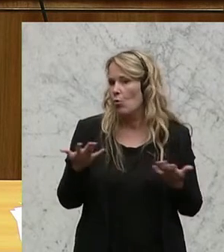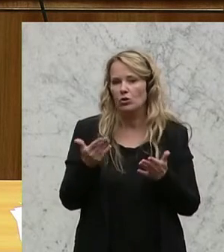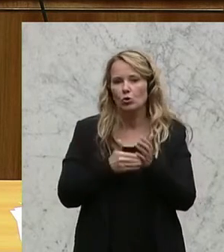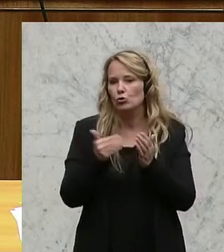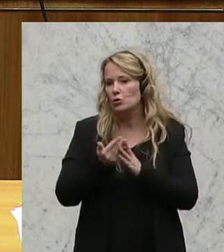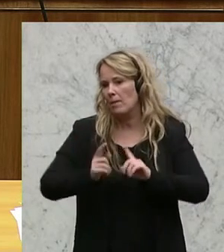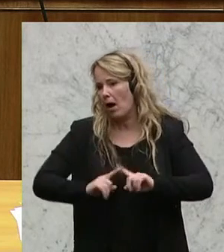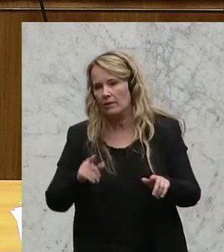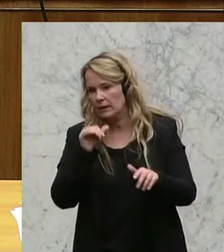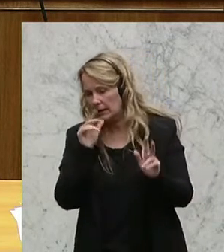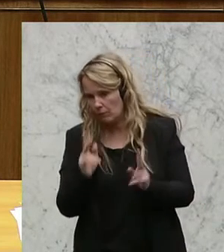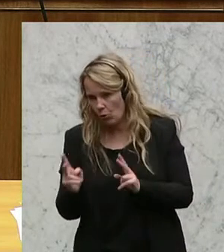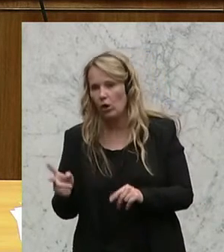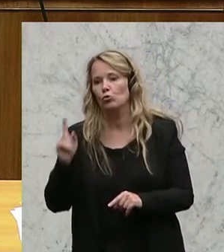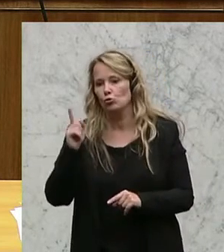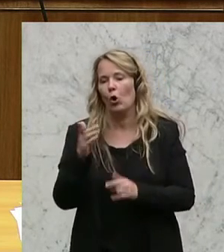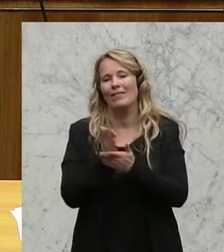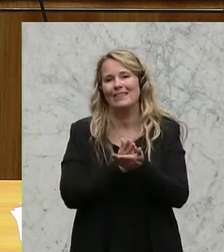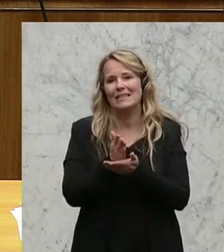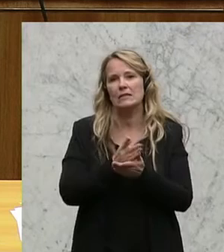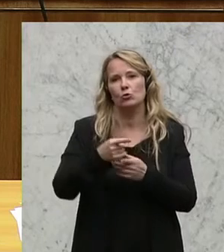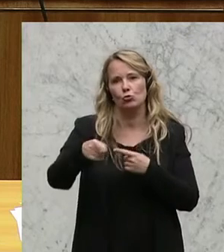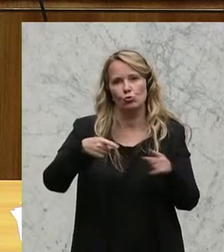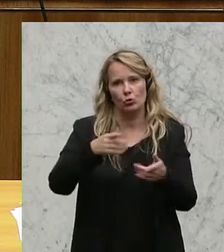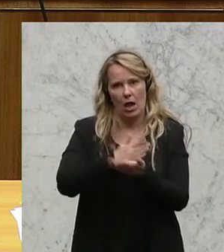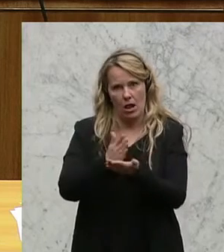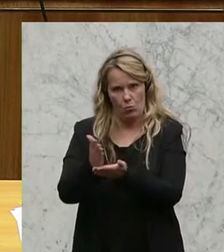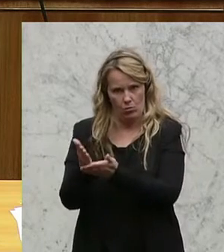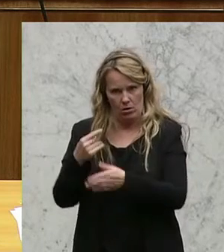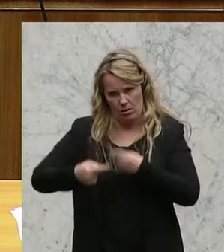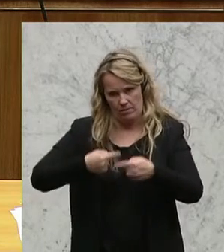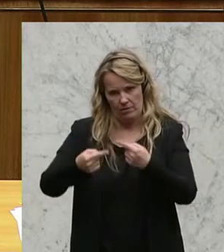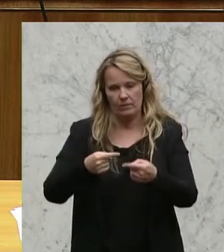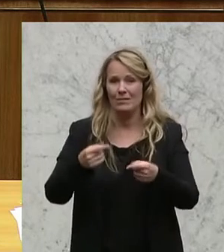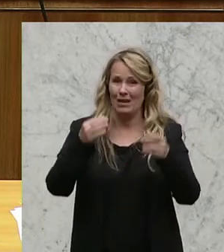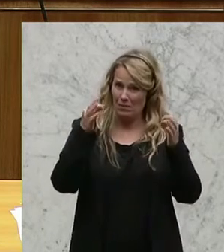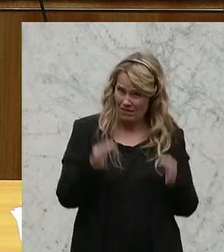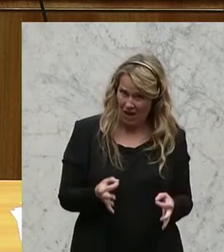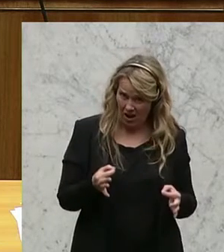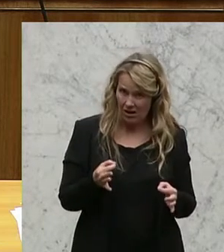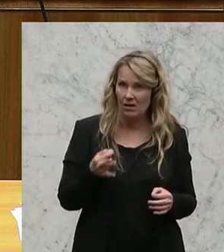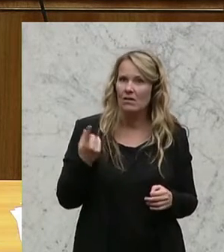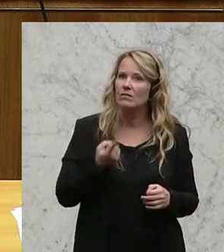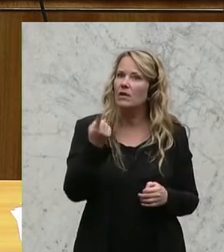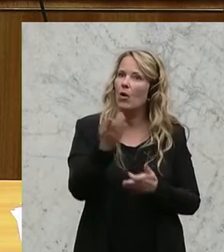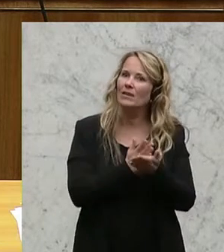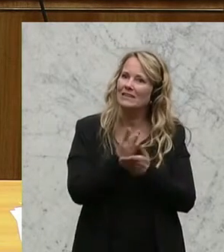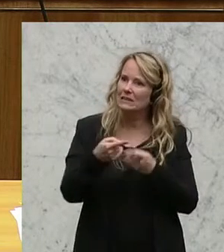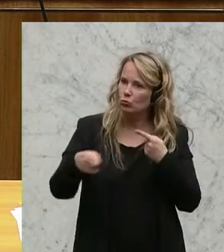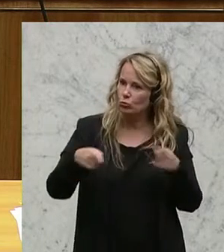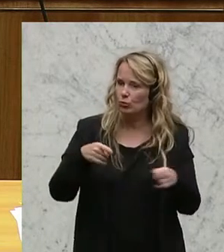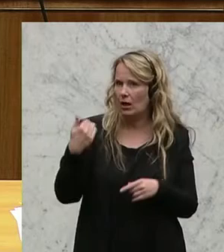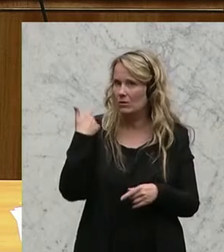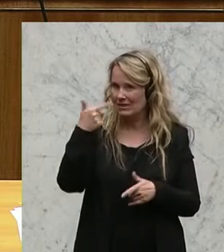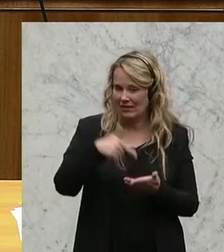Gründen nicht möglich ist, sollte man mit Dienstzuteilungen vorgeben. Tatsächlich aber dauerten Dienstzuteilungen im Jahre